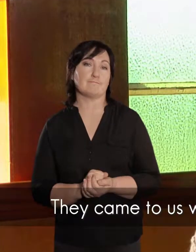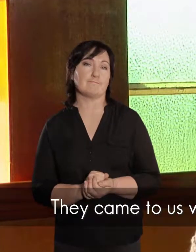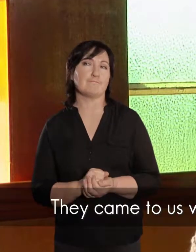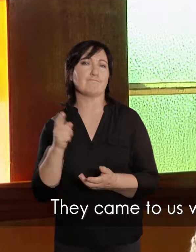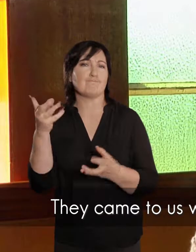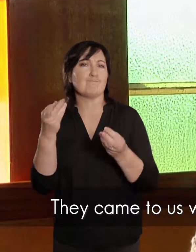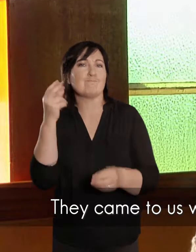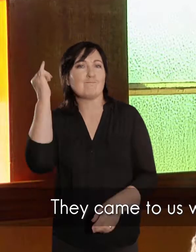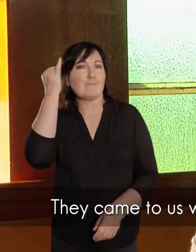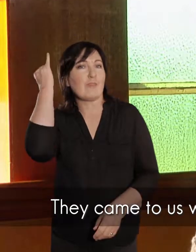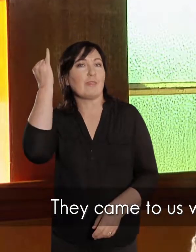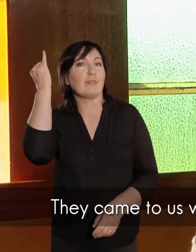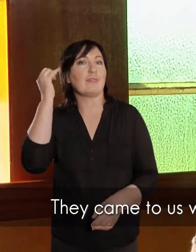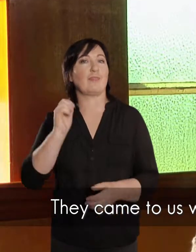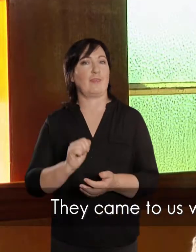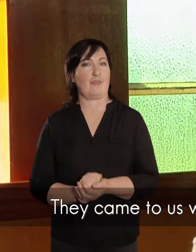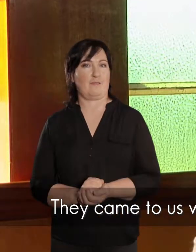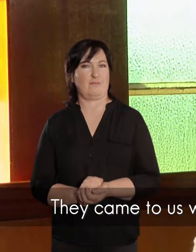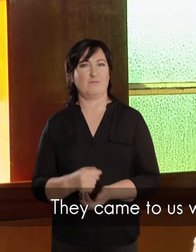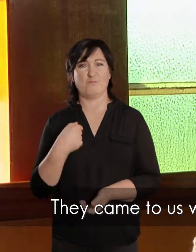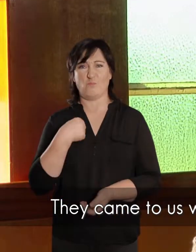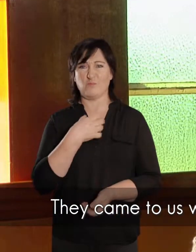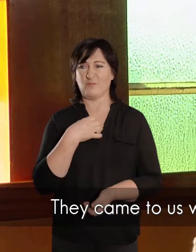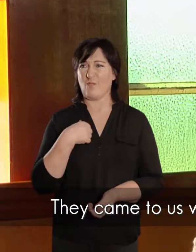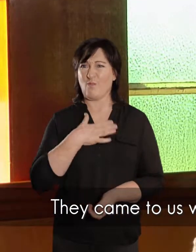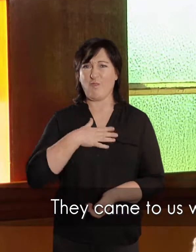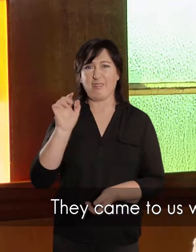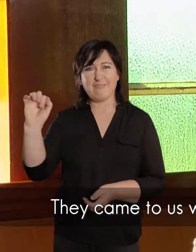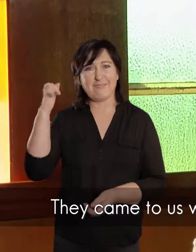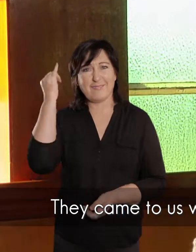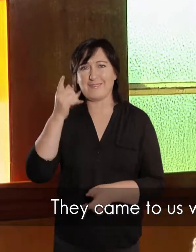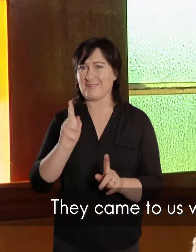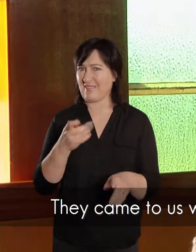En hulle kom nou met die idee na oos toe, en oos voelt toe, dat gaan nie werk.